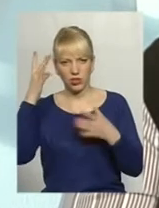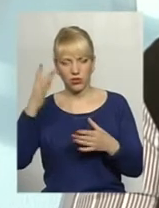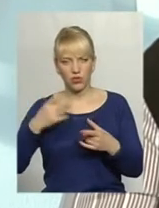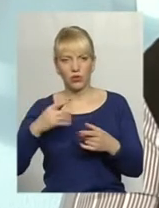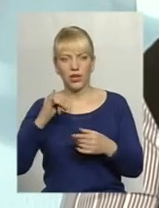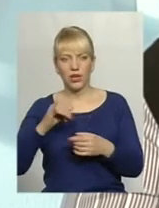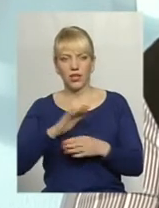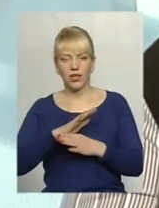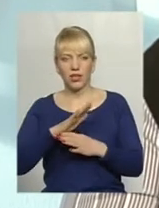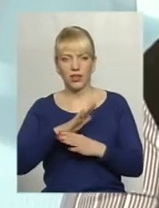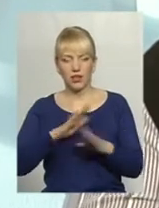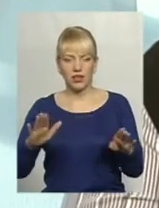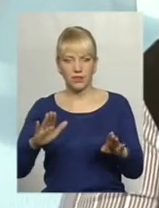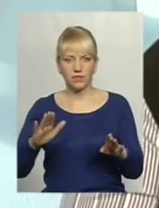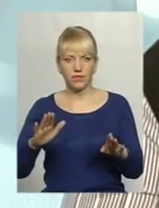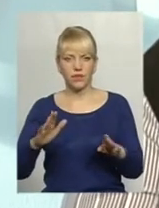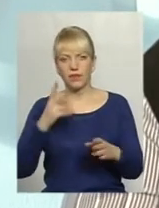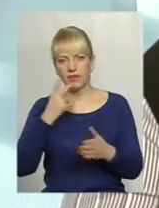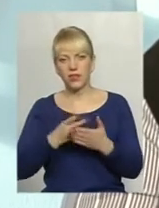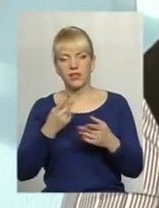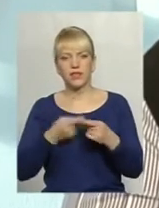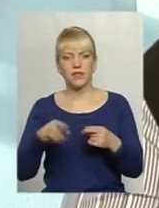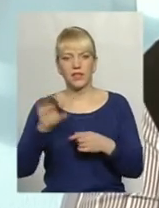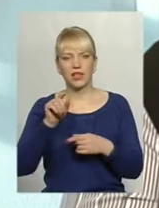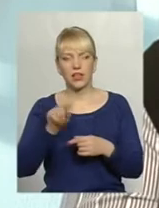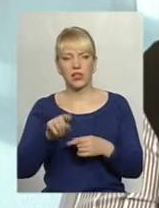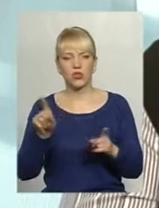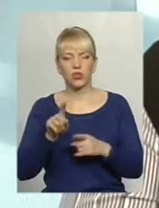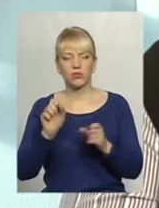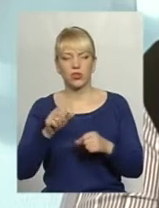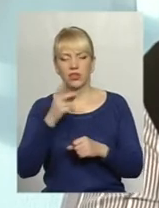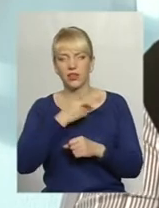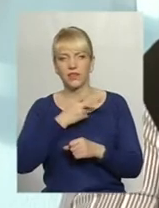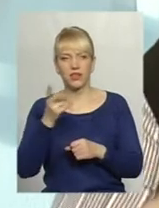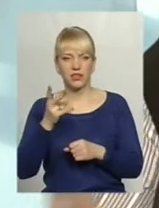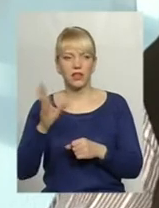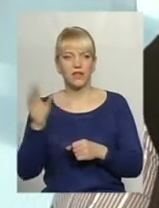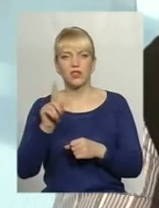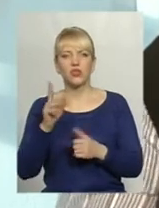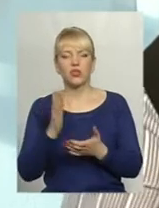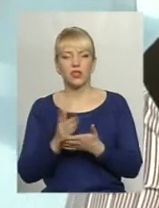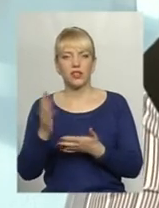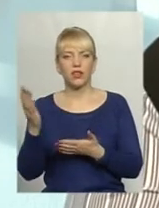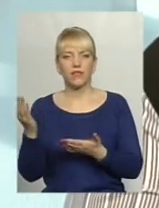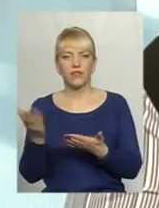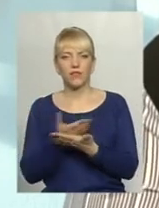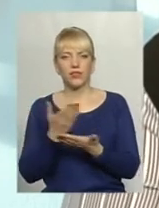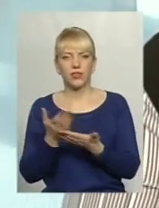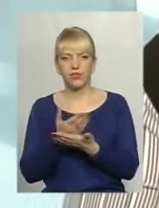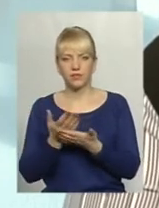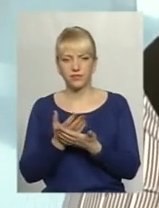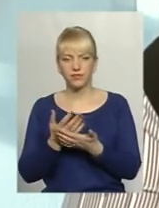І не дивитися все те, що можна дивити, все, що є в загальному доступі.